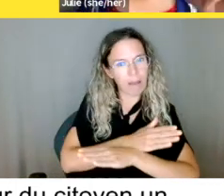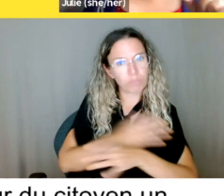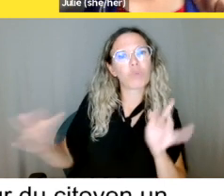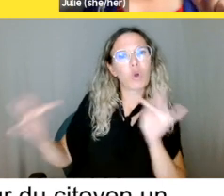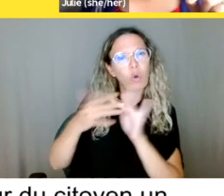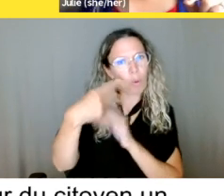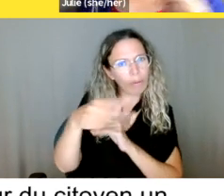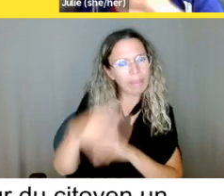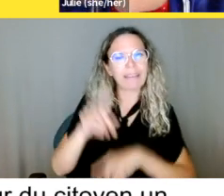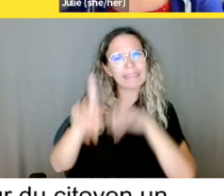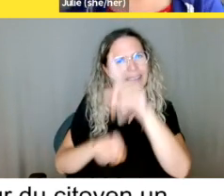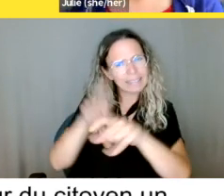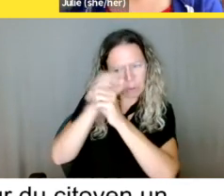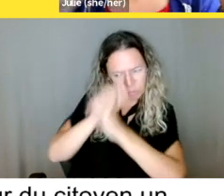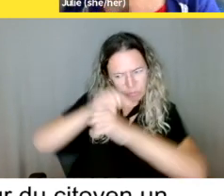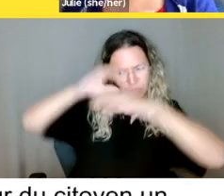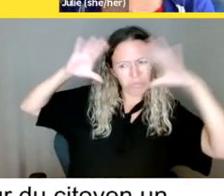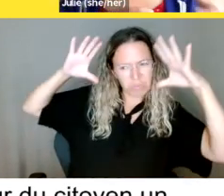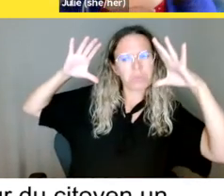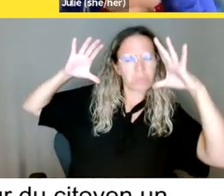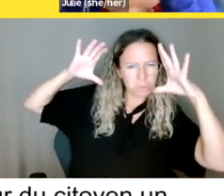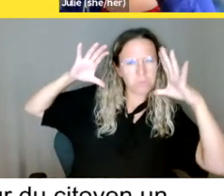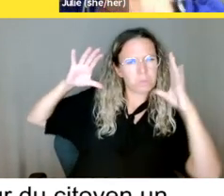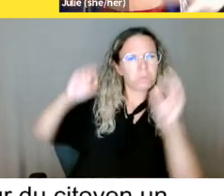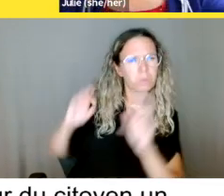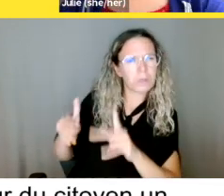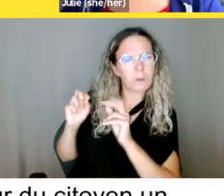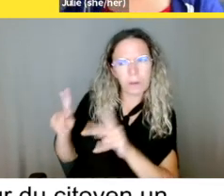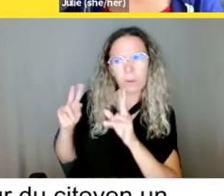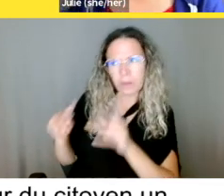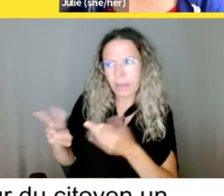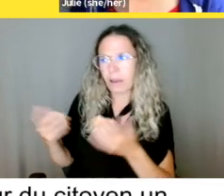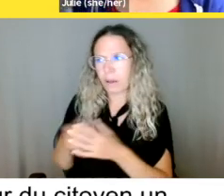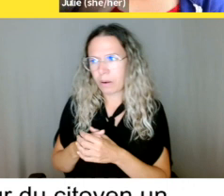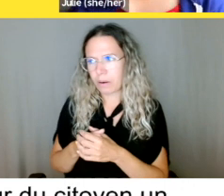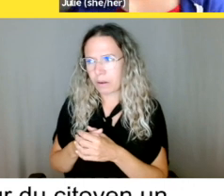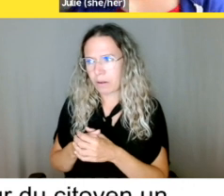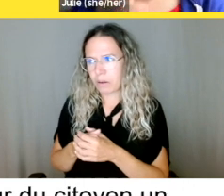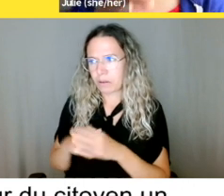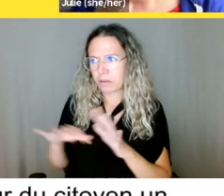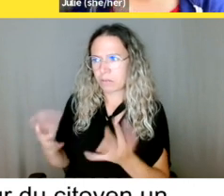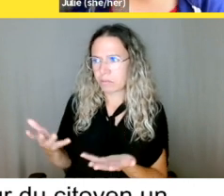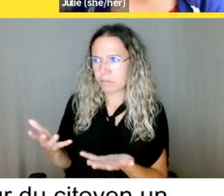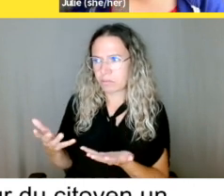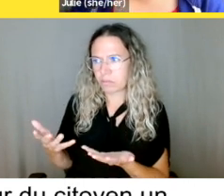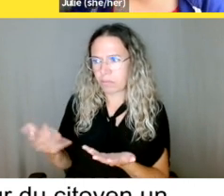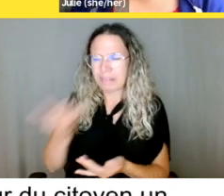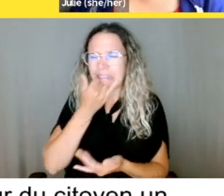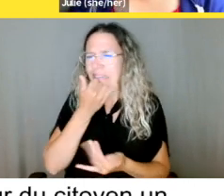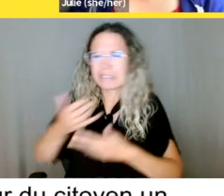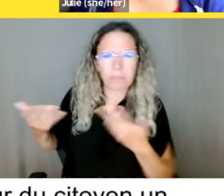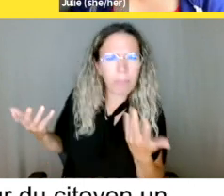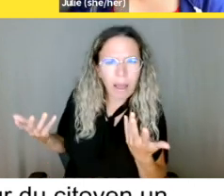Qu'est-ce que vous avez... Qu'est-ce qui s'est passé? OK. Mettons, j'ai été... Pardon, j'ai été...